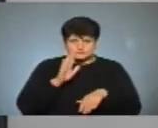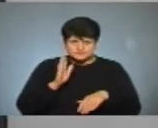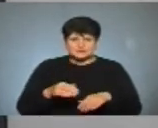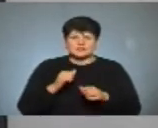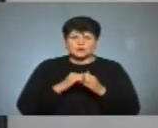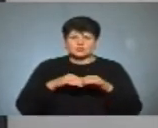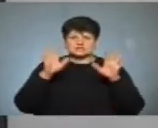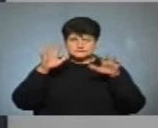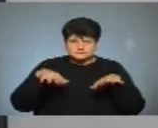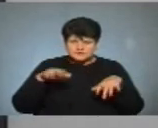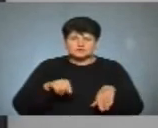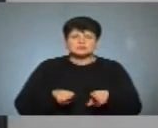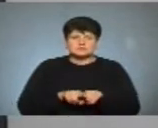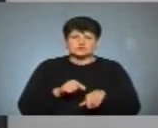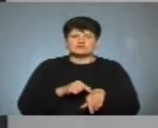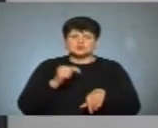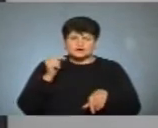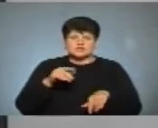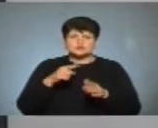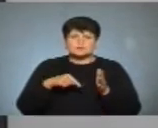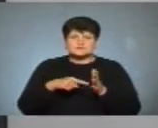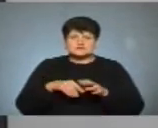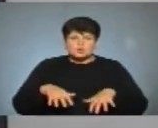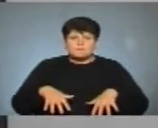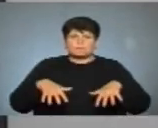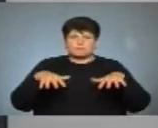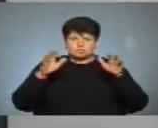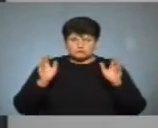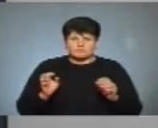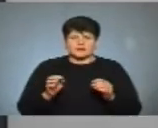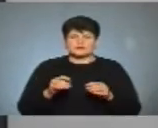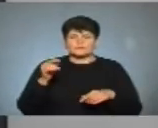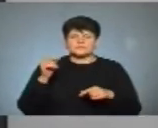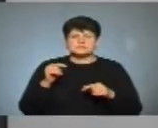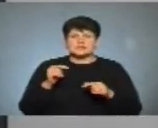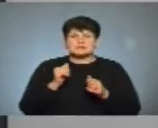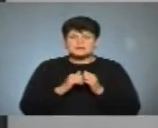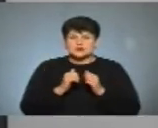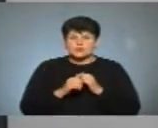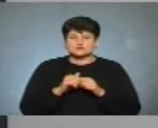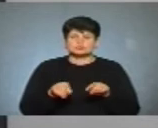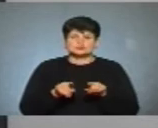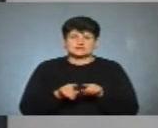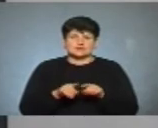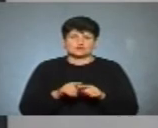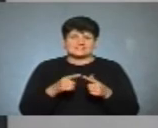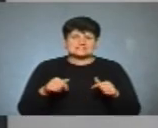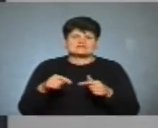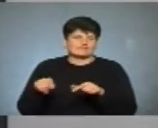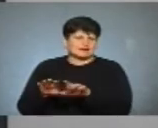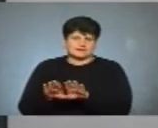зливі ми це відчуваємо, що місто потопає в опадах. І практично аналогічно по кожній сфері.